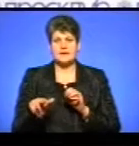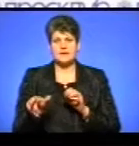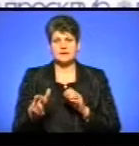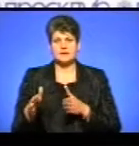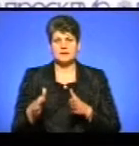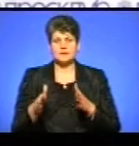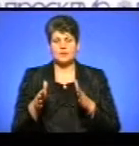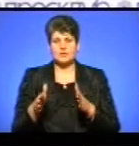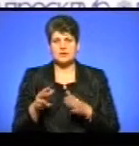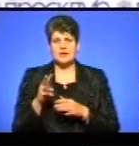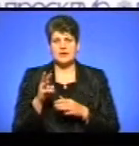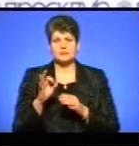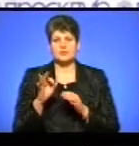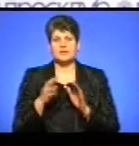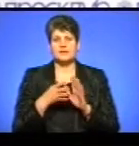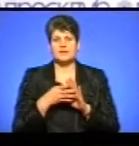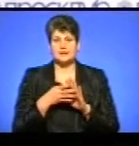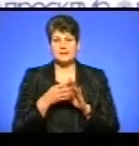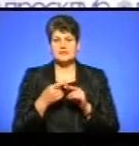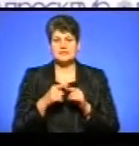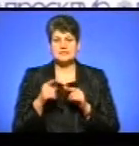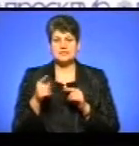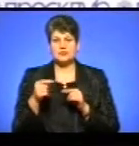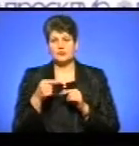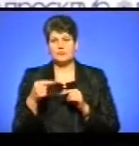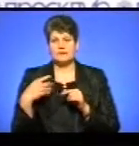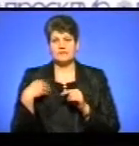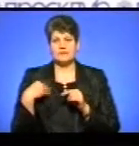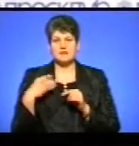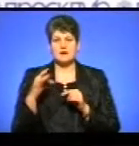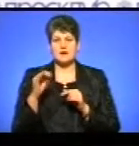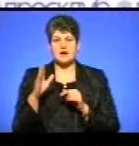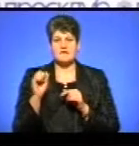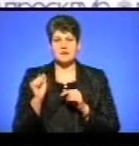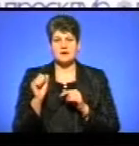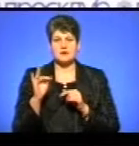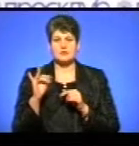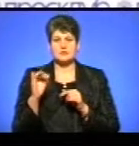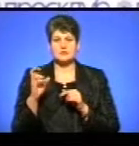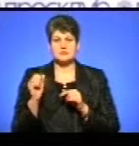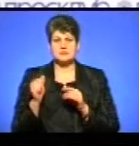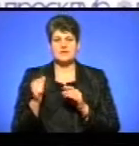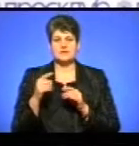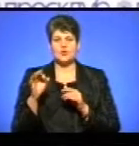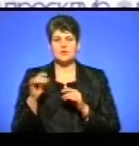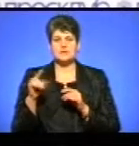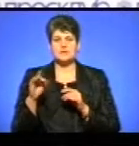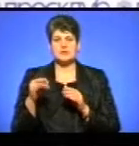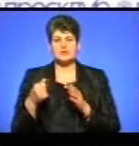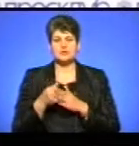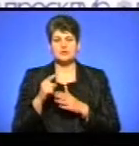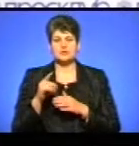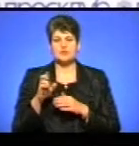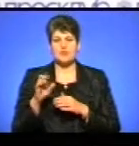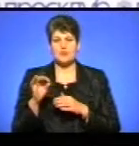М-09, це Тернопіль-Віврова-Руска, від Озерної до Зборова. На